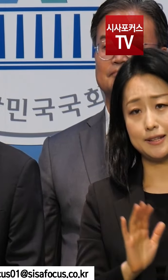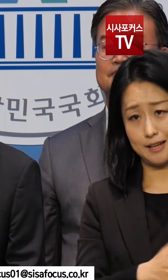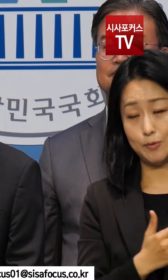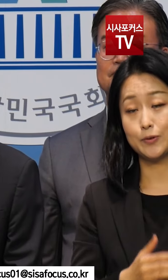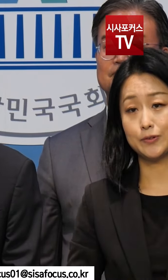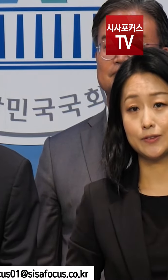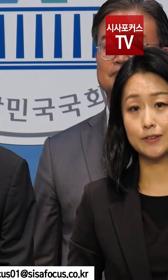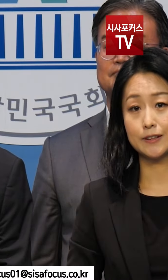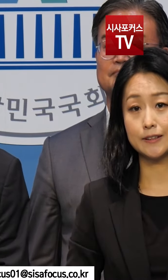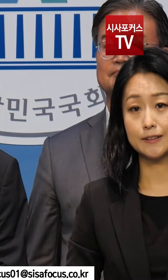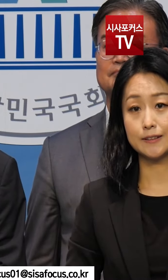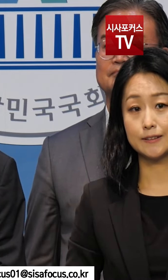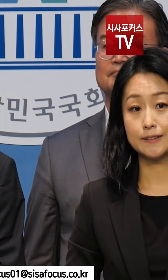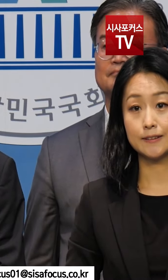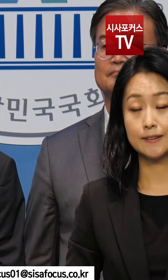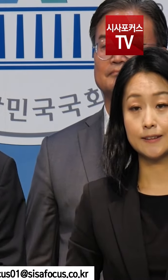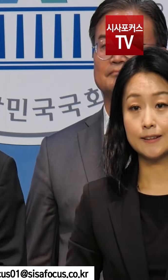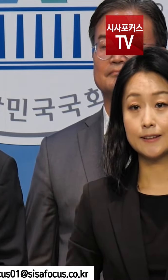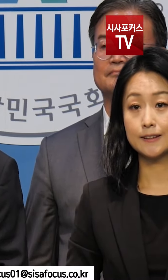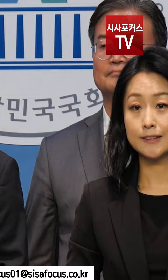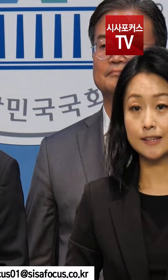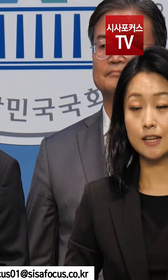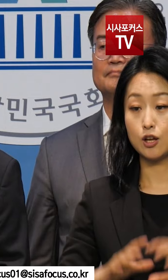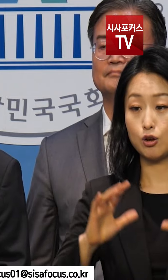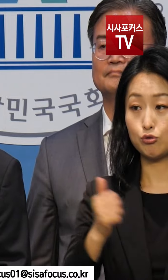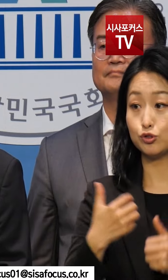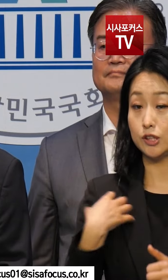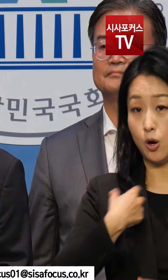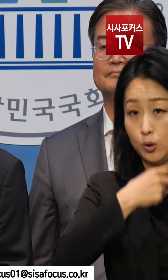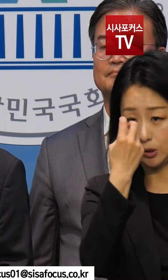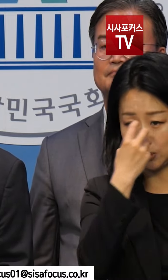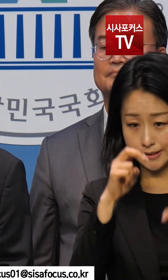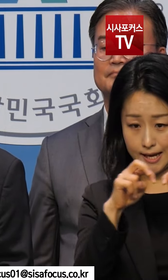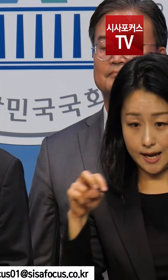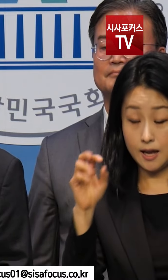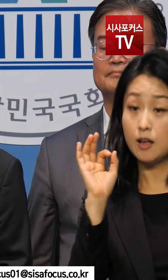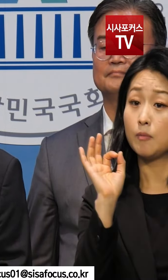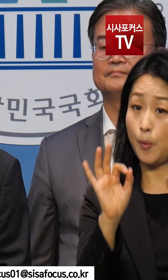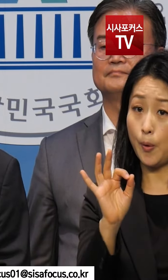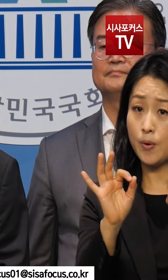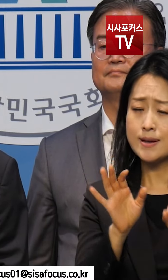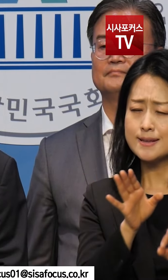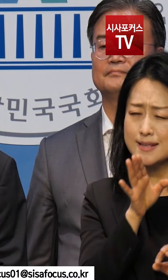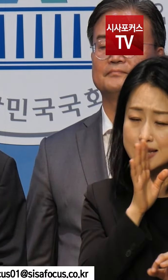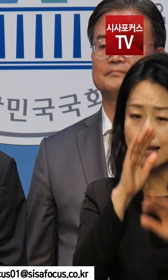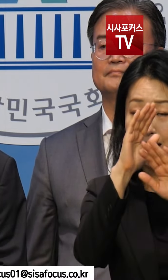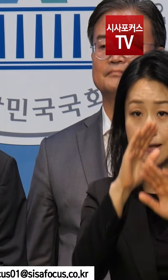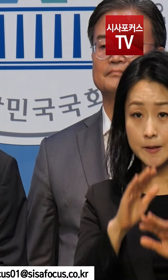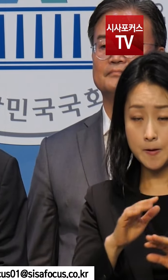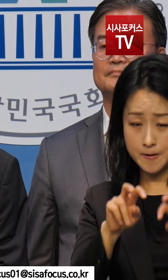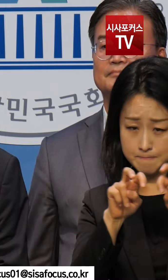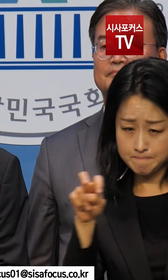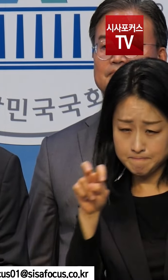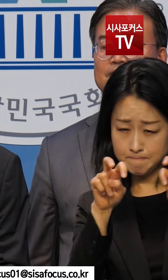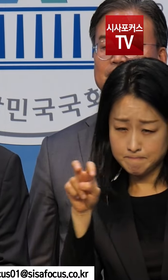따라서 엄정하고 그리고 포괄적인 국정조사를 통해서 그 진실을 규명해야 합니다.